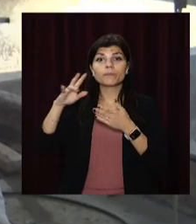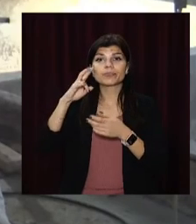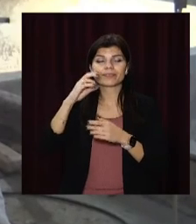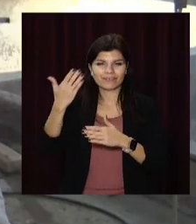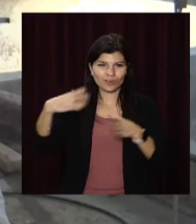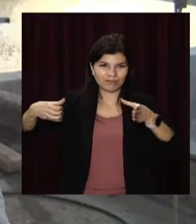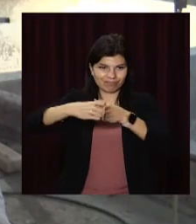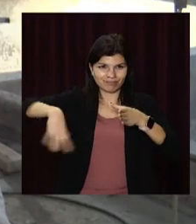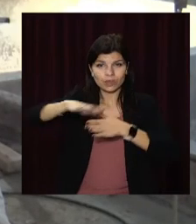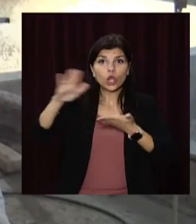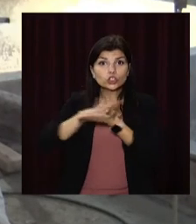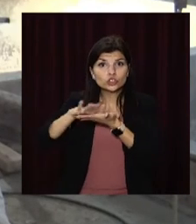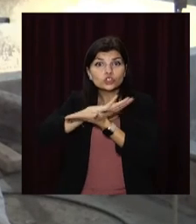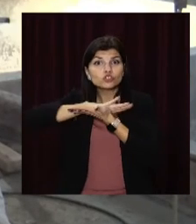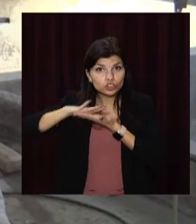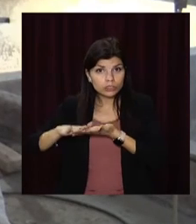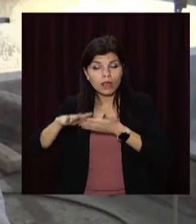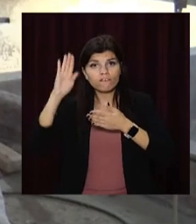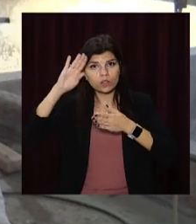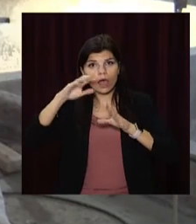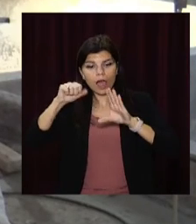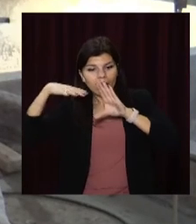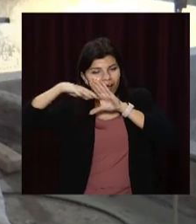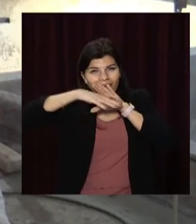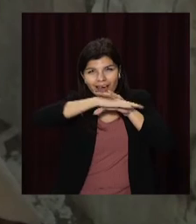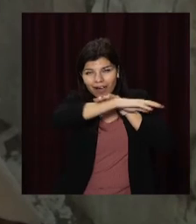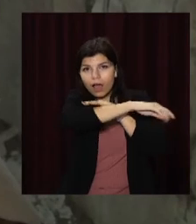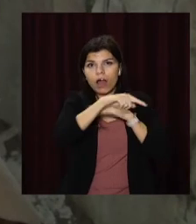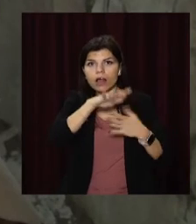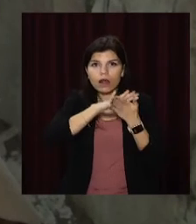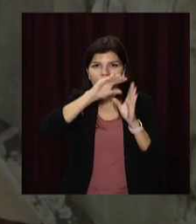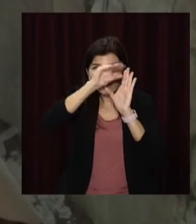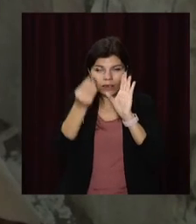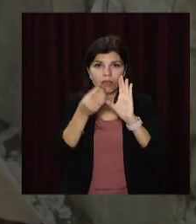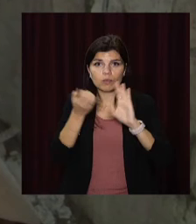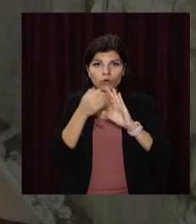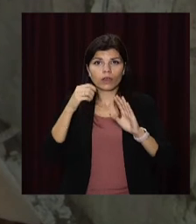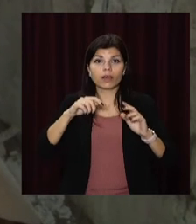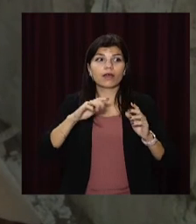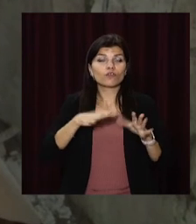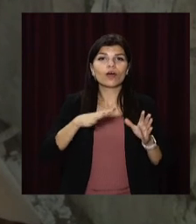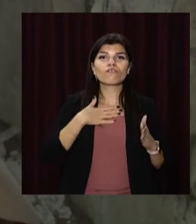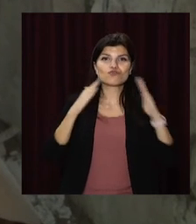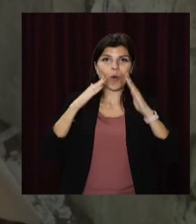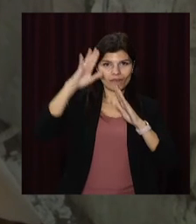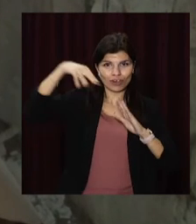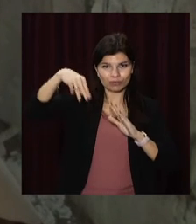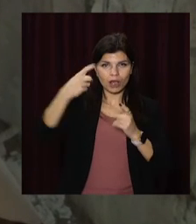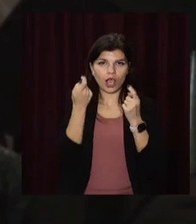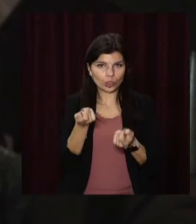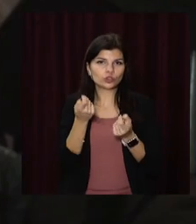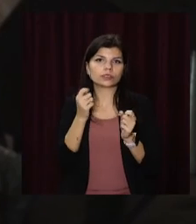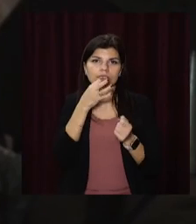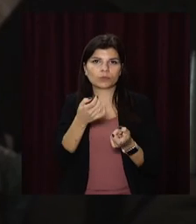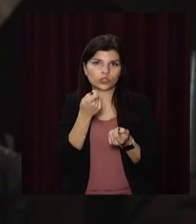вирішення цієї проблеми потрібні мільярди гривень та не один рік ремонтних робіт. Водоводи прокладали ще за радянських часів та нерідко під будинками.